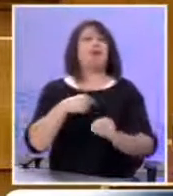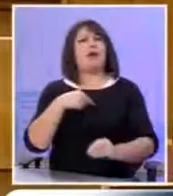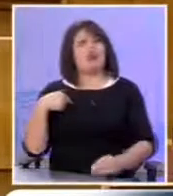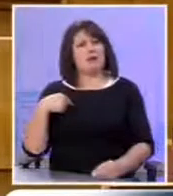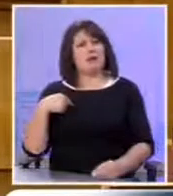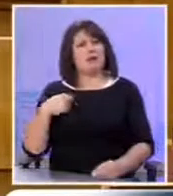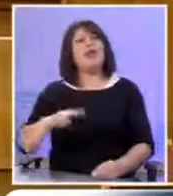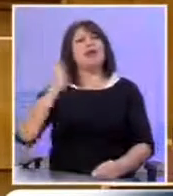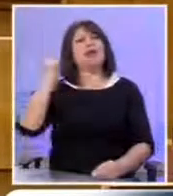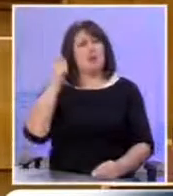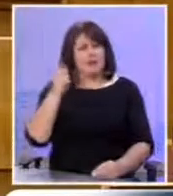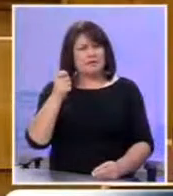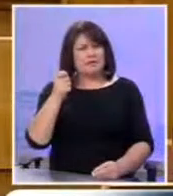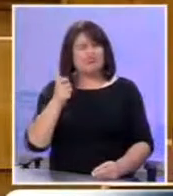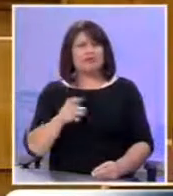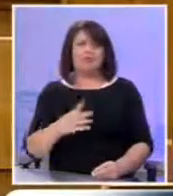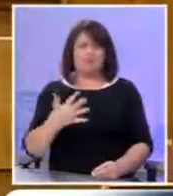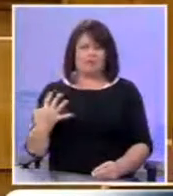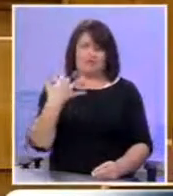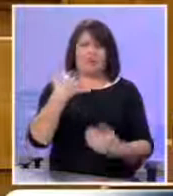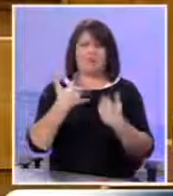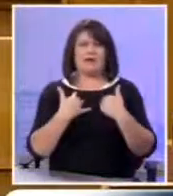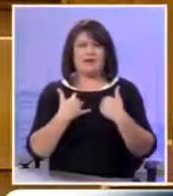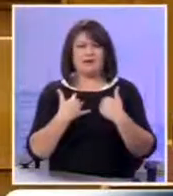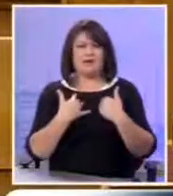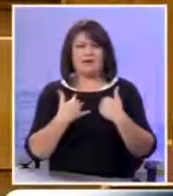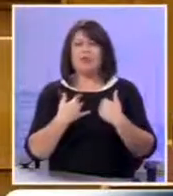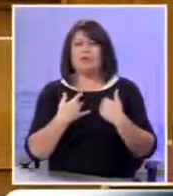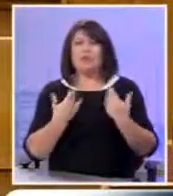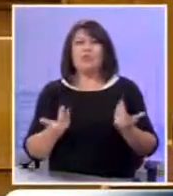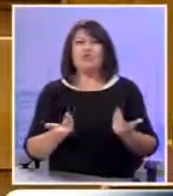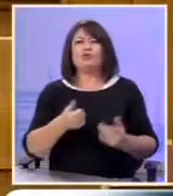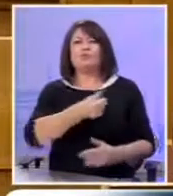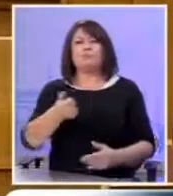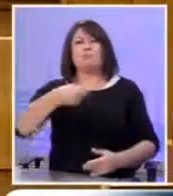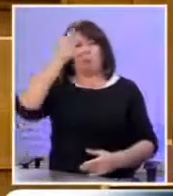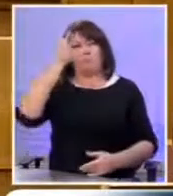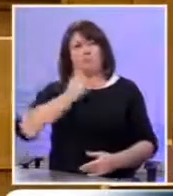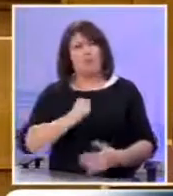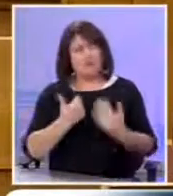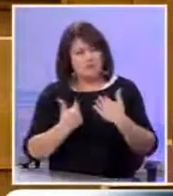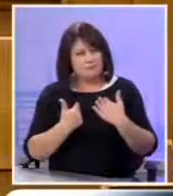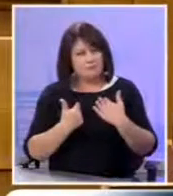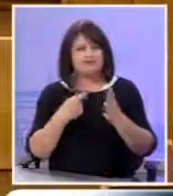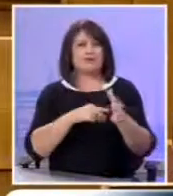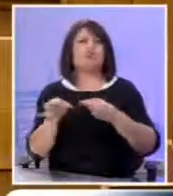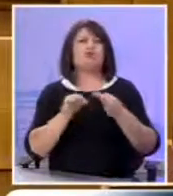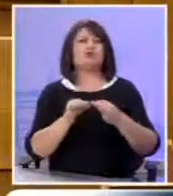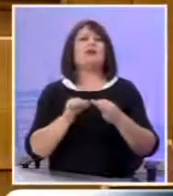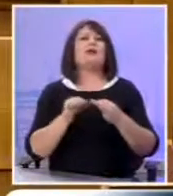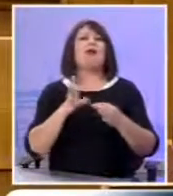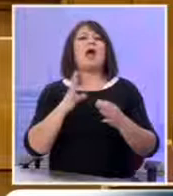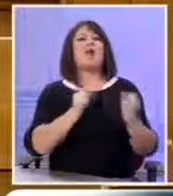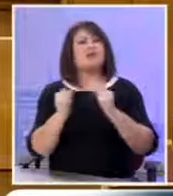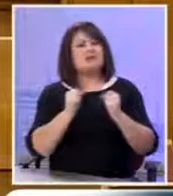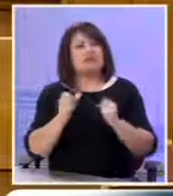αντιπολίτευσης Όταν μας απειλούσαν ότι κάναμε μονομερείς ενέργειες με το αναμοσχέδιο για την ανθρωπιστική κρίση για